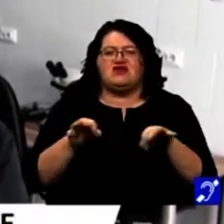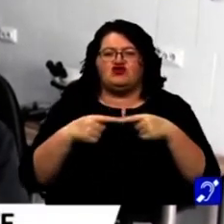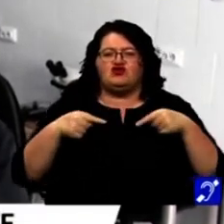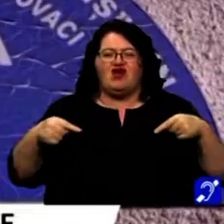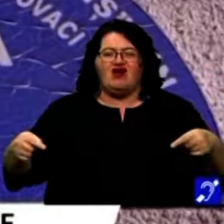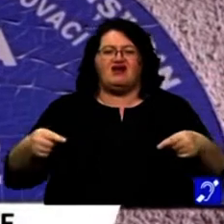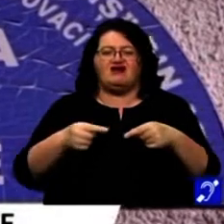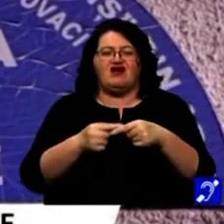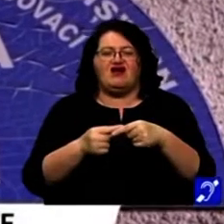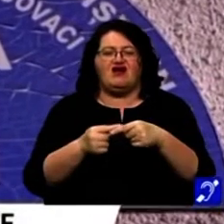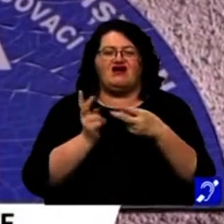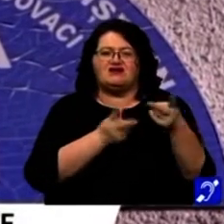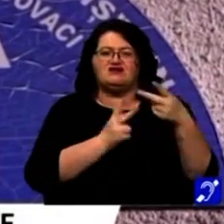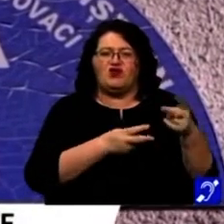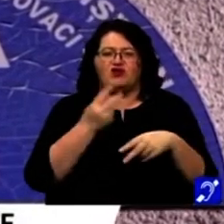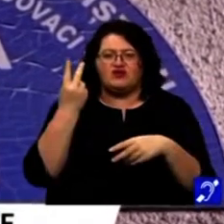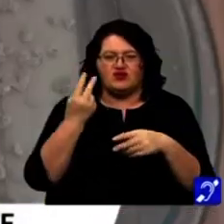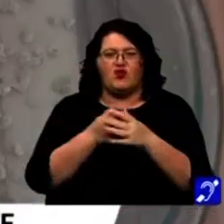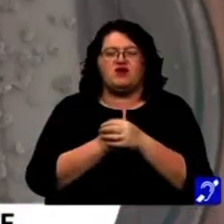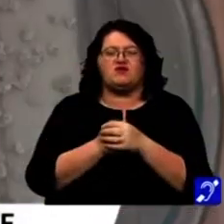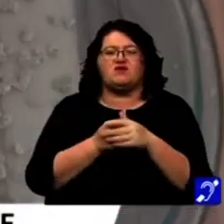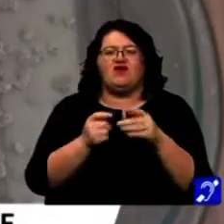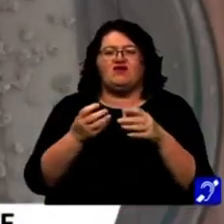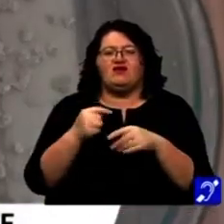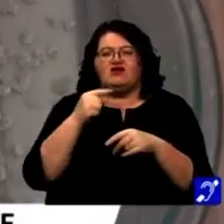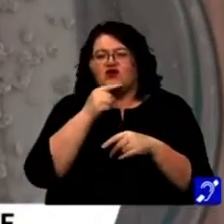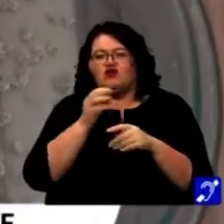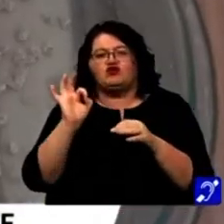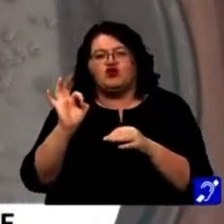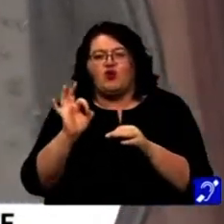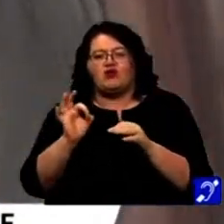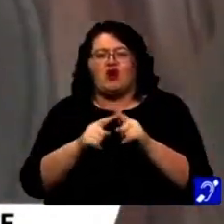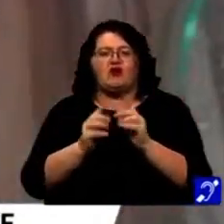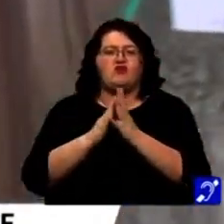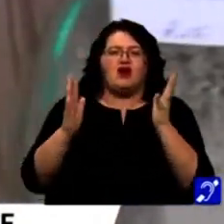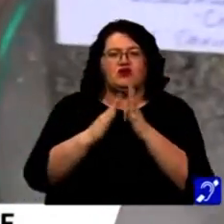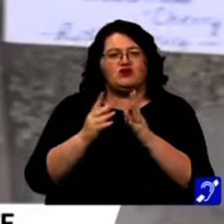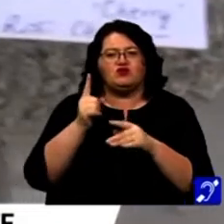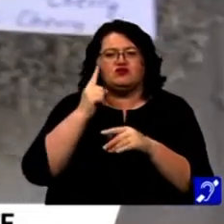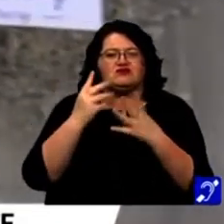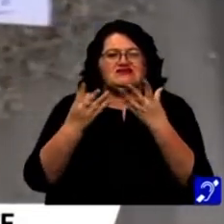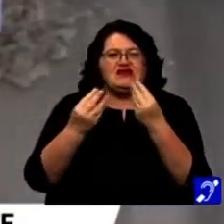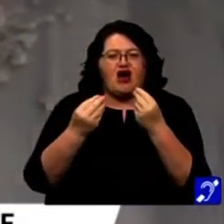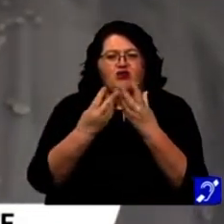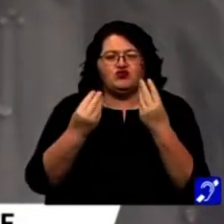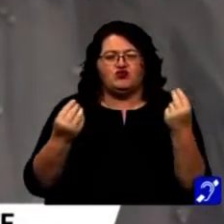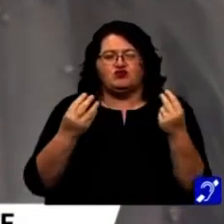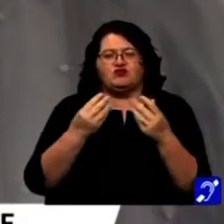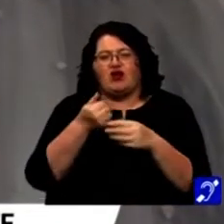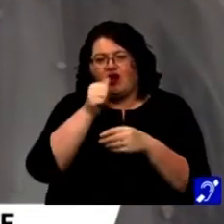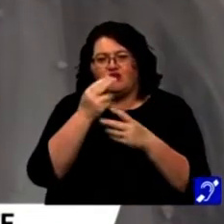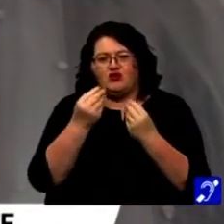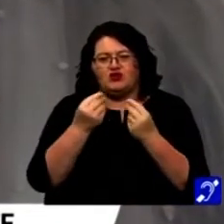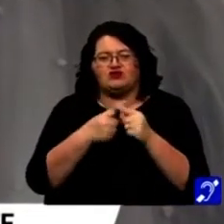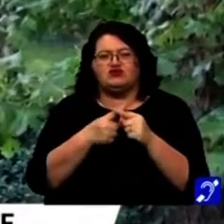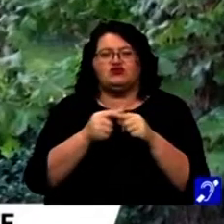hectare cu Export 2. O roșie de mărime medie, foarte zemoasă, foarte gustoasă, care mergea cultivat